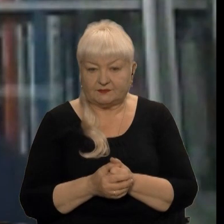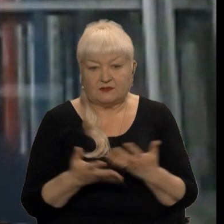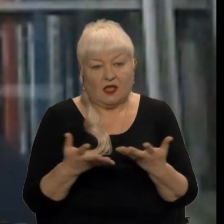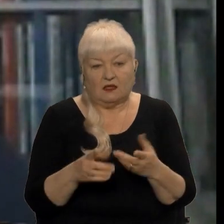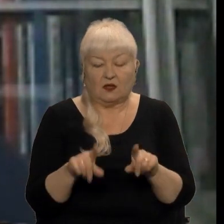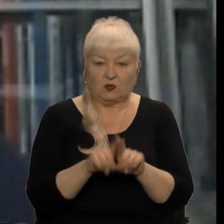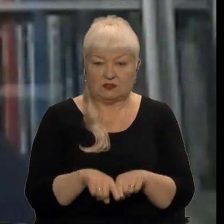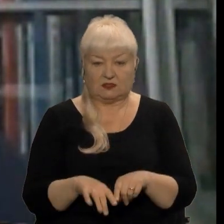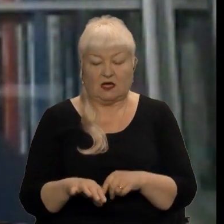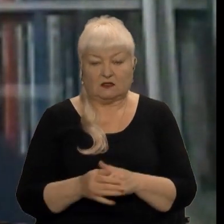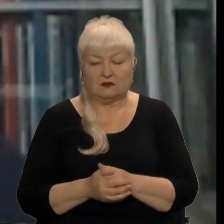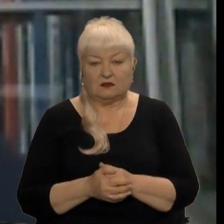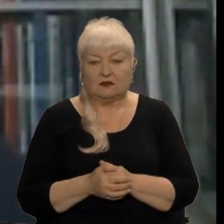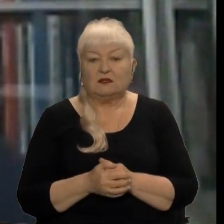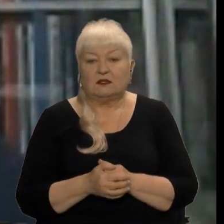Це щодо цього.